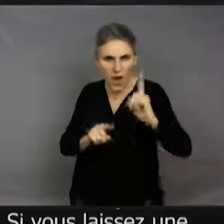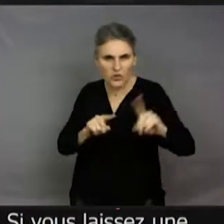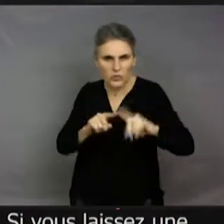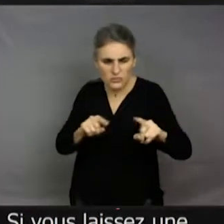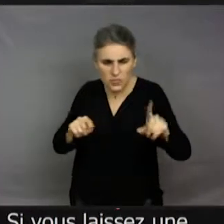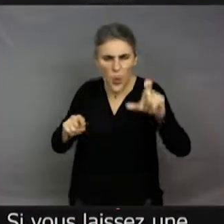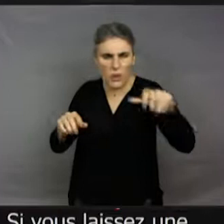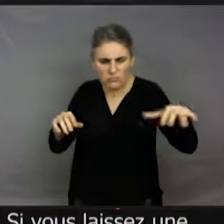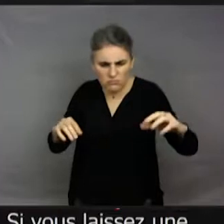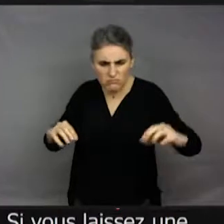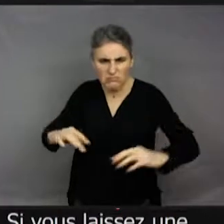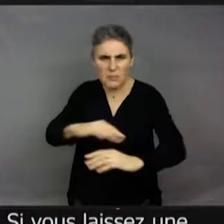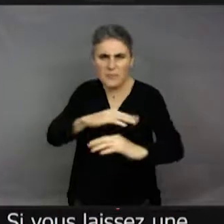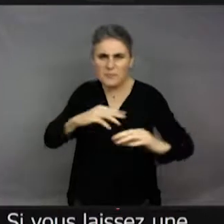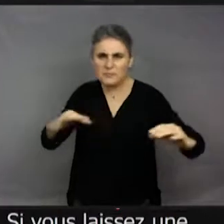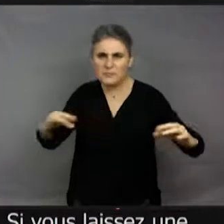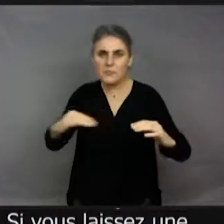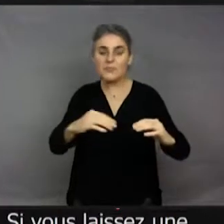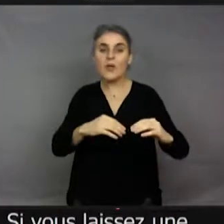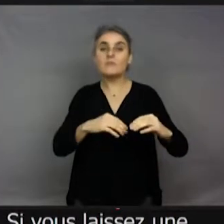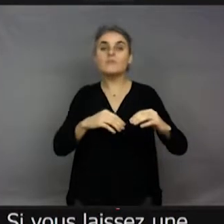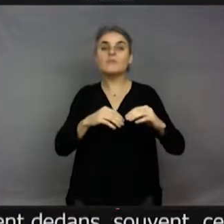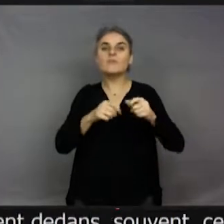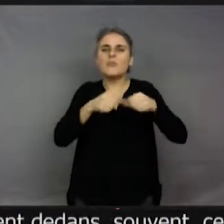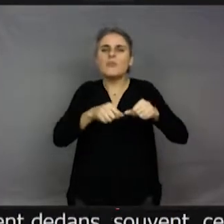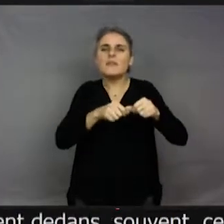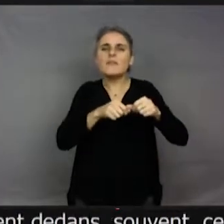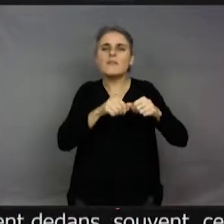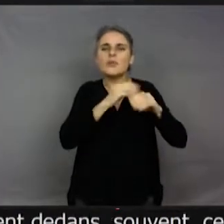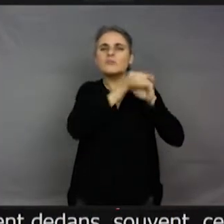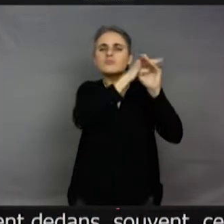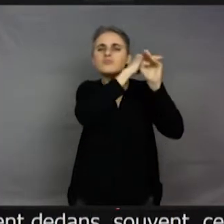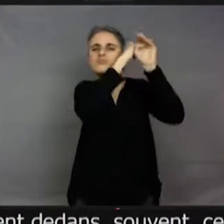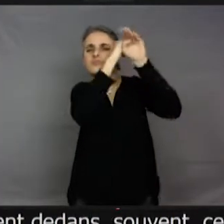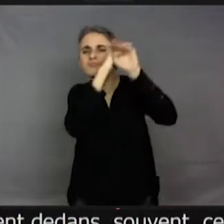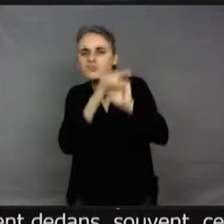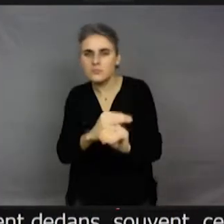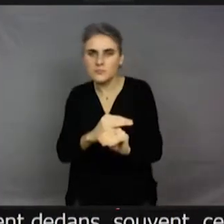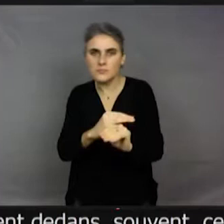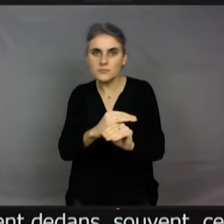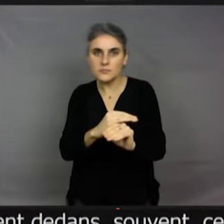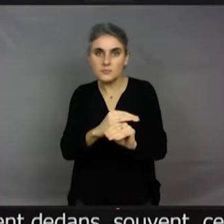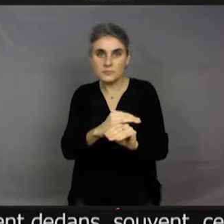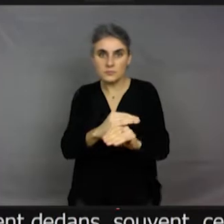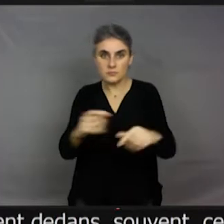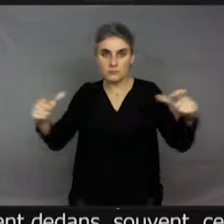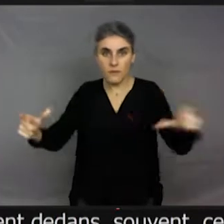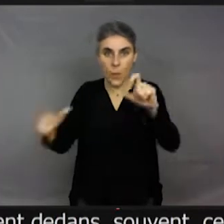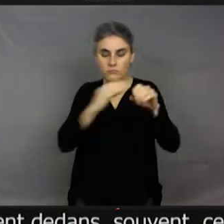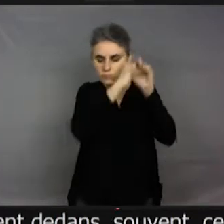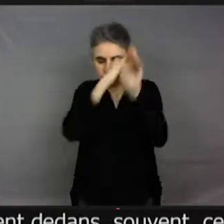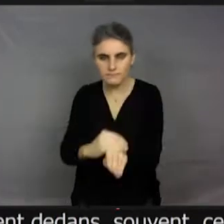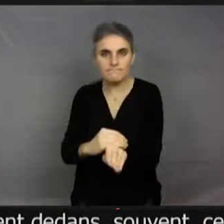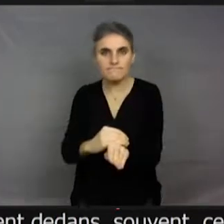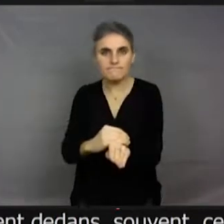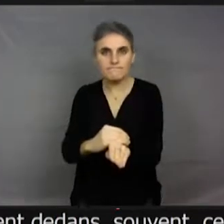Des punaises qui sont arrivées en volant. Parce que ces punaises-là sont aussi capables de voler quand il n a plus d'eau. Et donc, elles repèrent une pièce d'eau et paf, elles y vont. Alors, elles restent